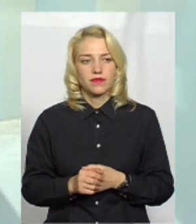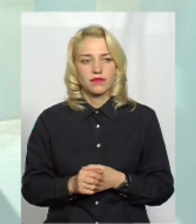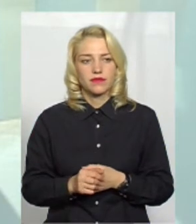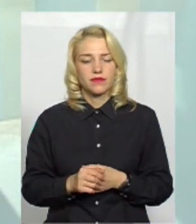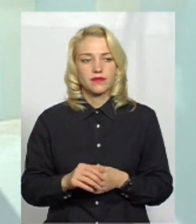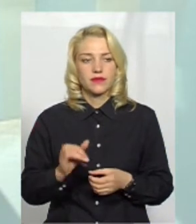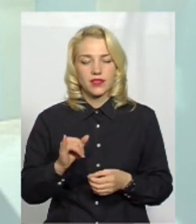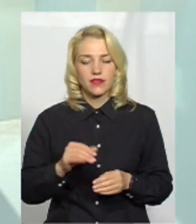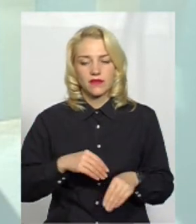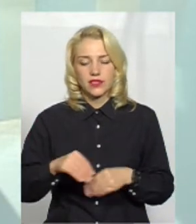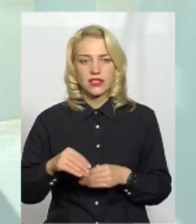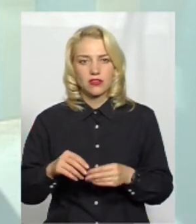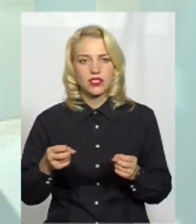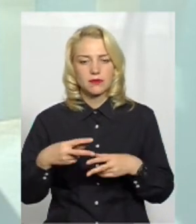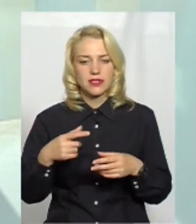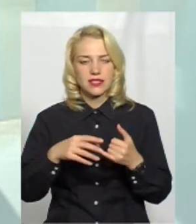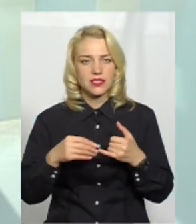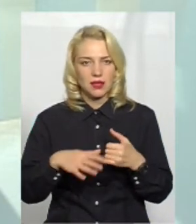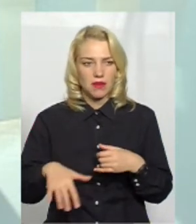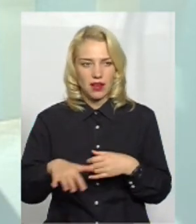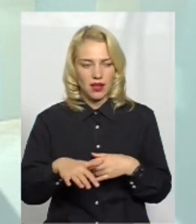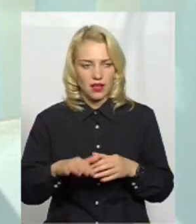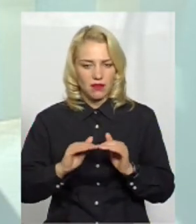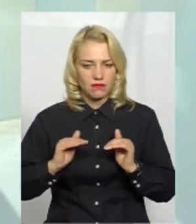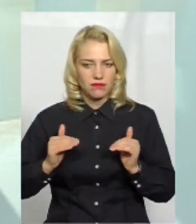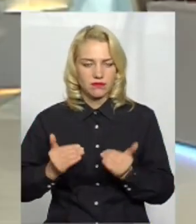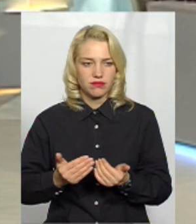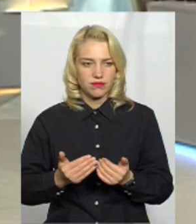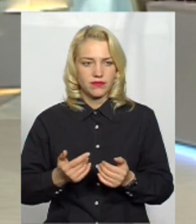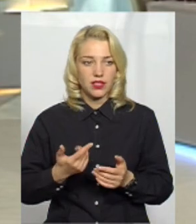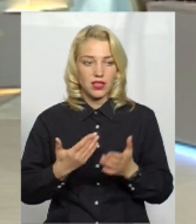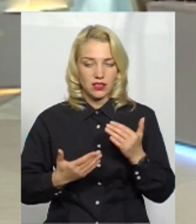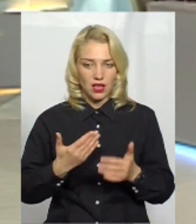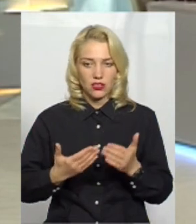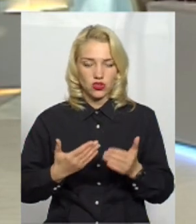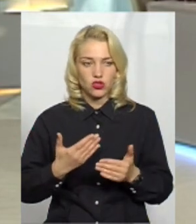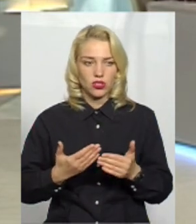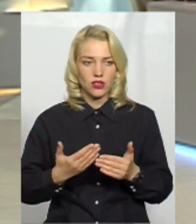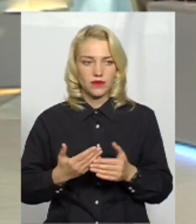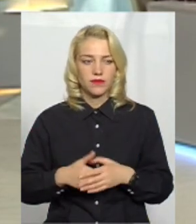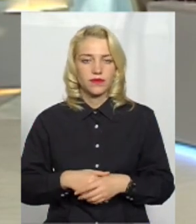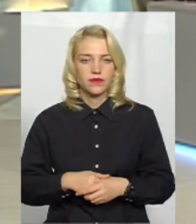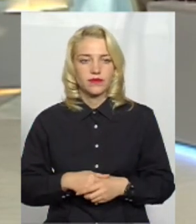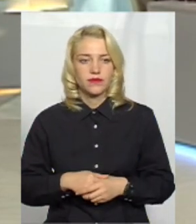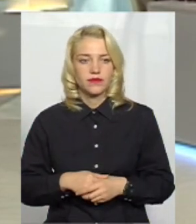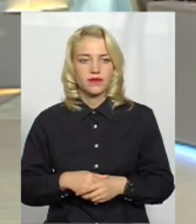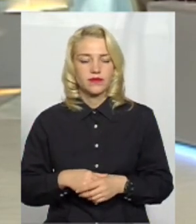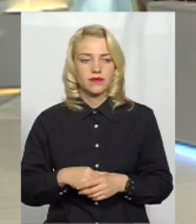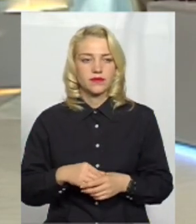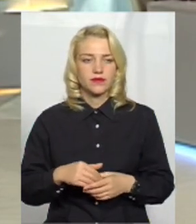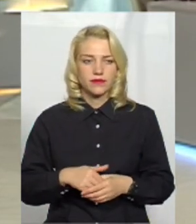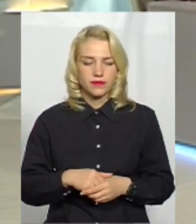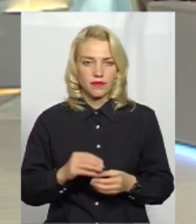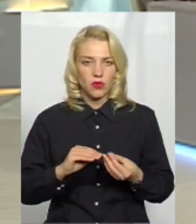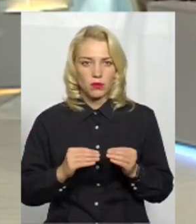вартує, і висаджували. Але ж можна круглий рік тоді висаджувати, так, якщо закритую кореневою системою? якщо потрібно. Ну, не зиму маю на увазі. На мою думку,